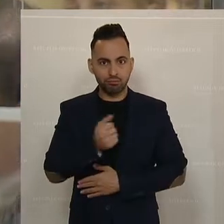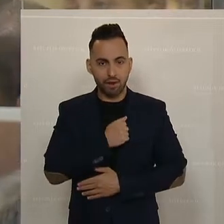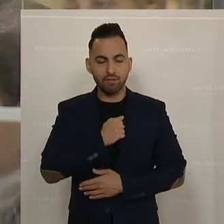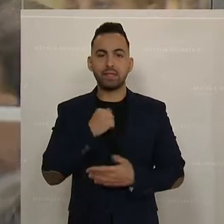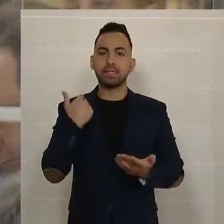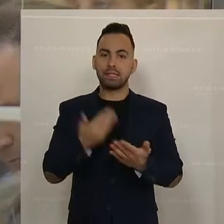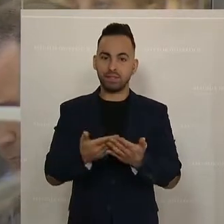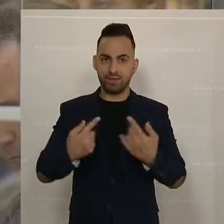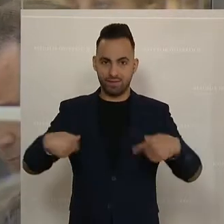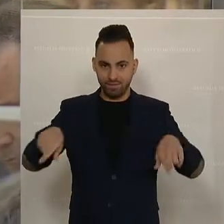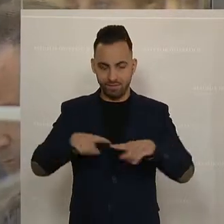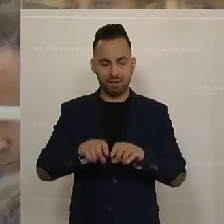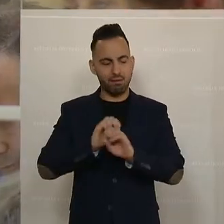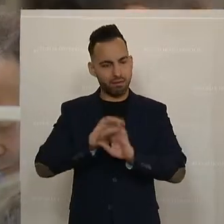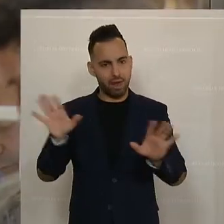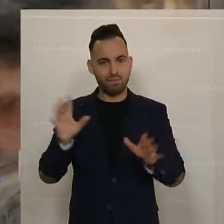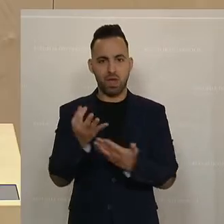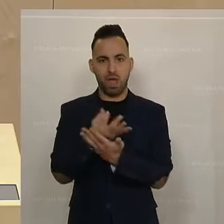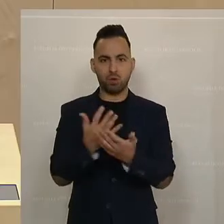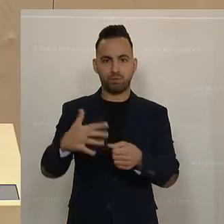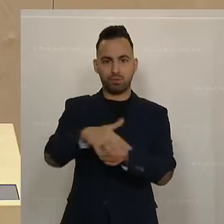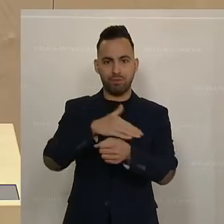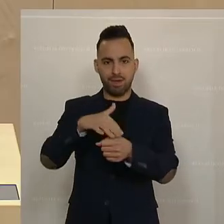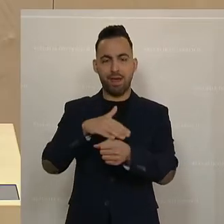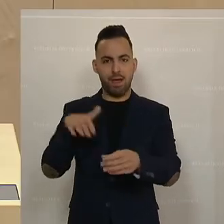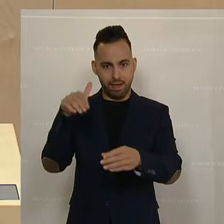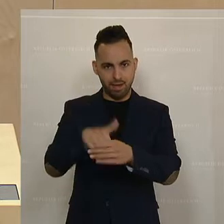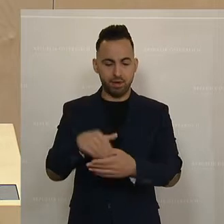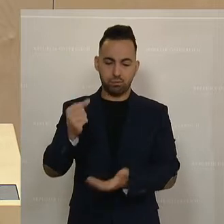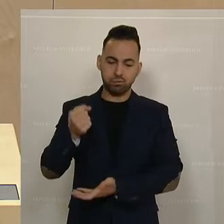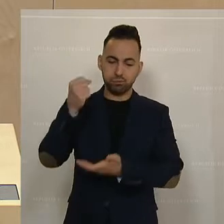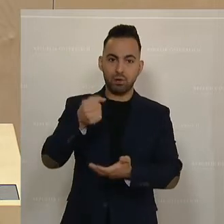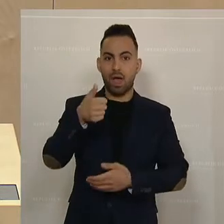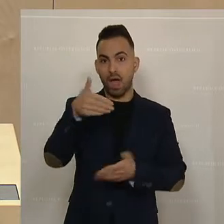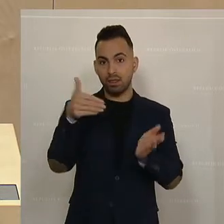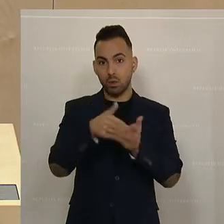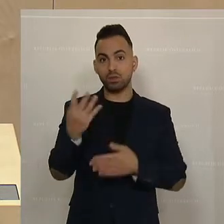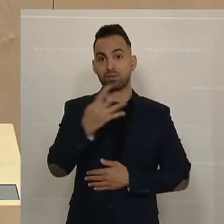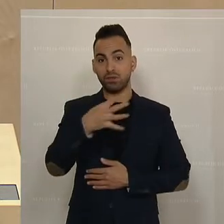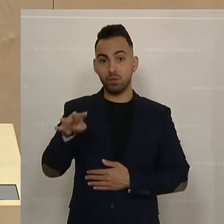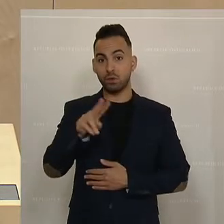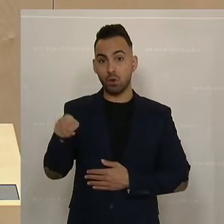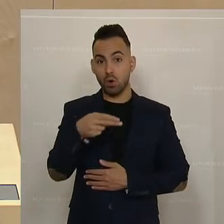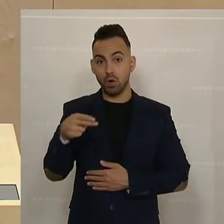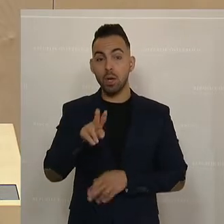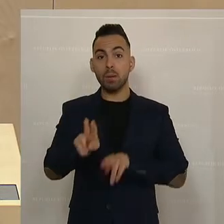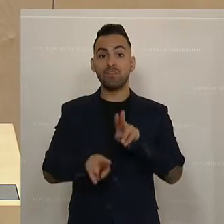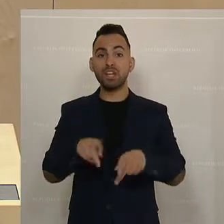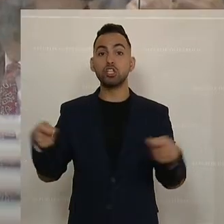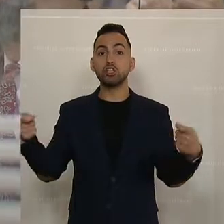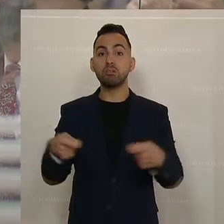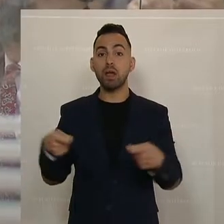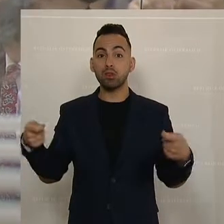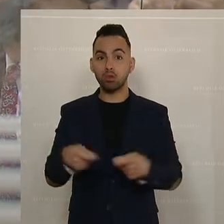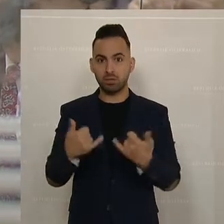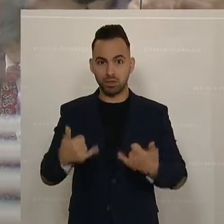setzen wir einen ganz, ganz wichtigen Anreiz, indem wir 1.400 Euro Pflegestipendium auf